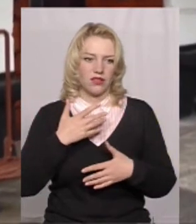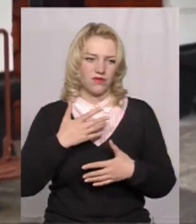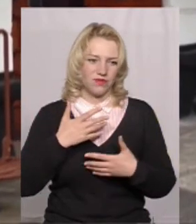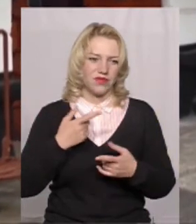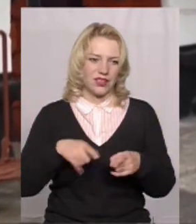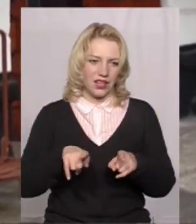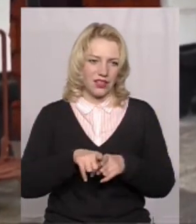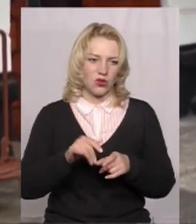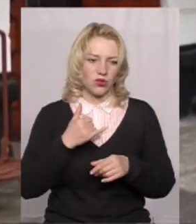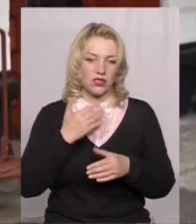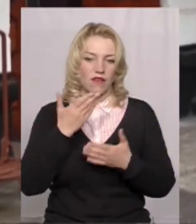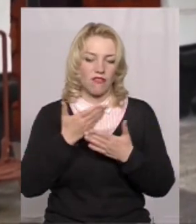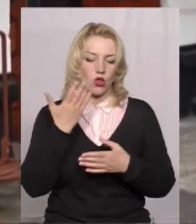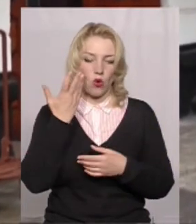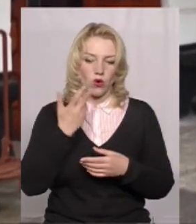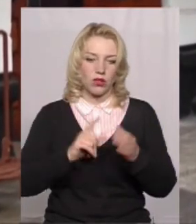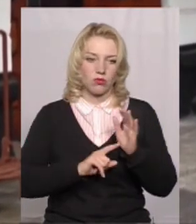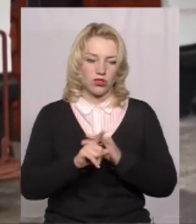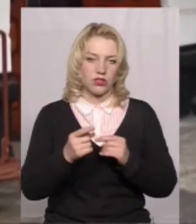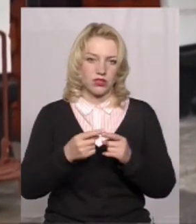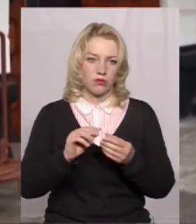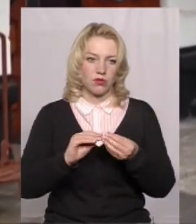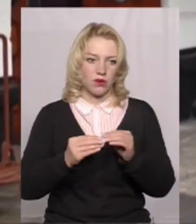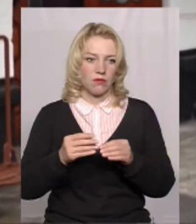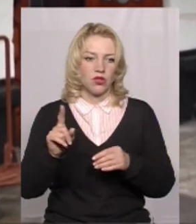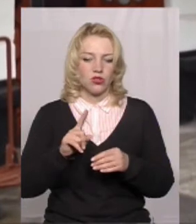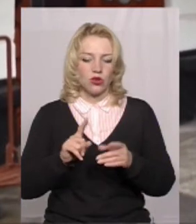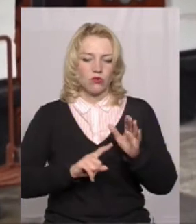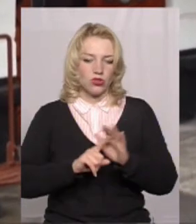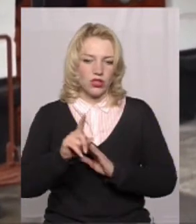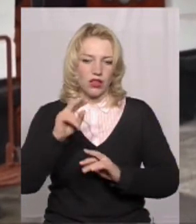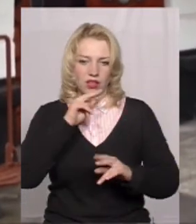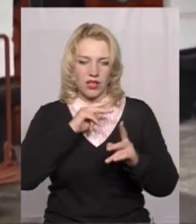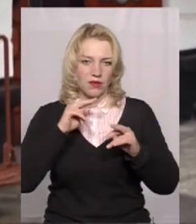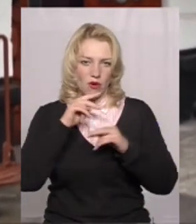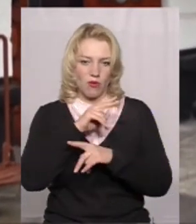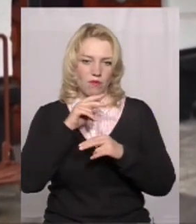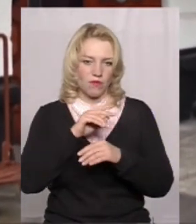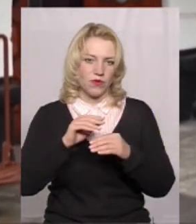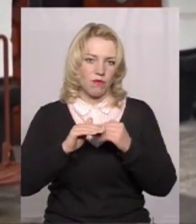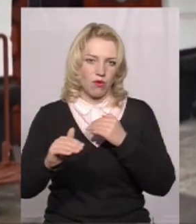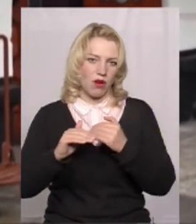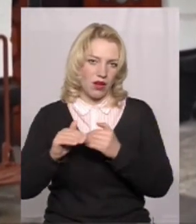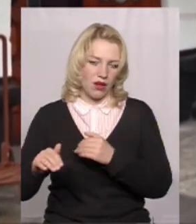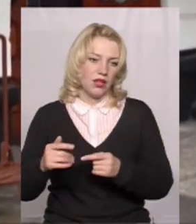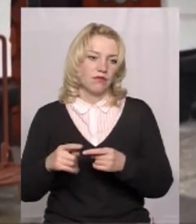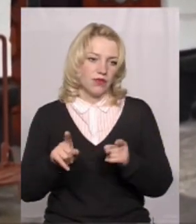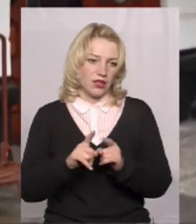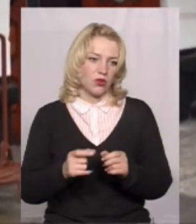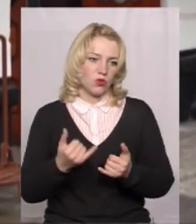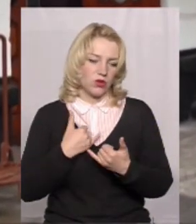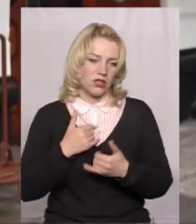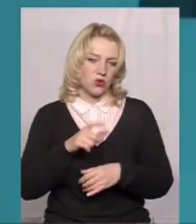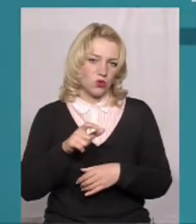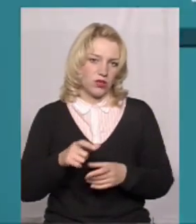Отакі у нас відколи почалися ці проблеми, що почали поля обробляти. От у нас і такі проблеми